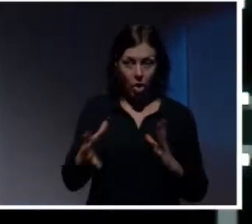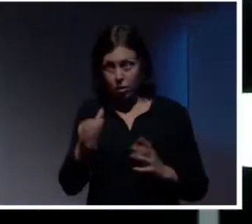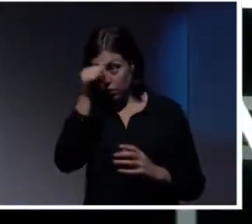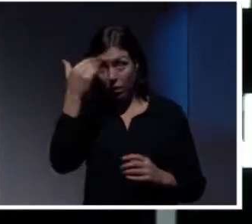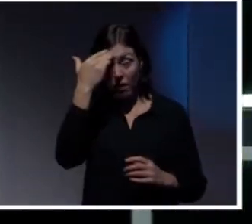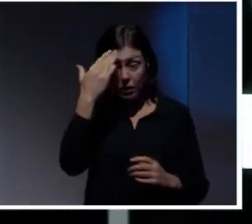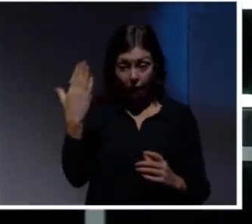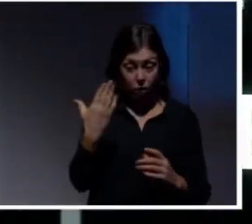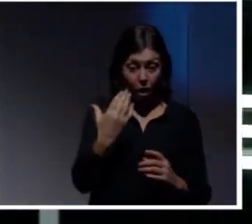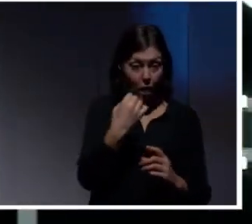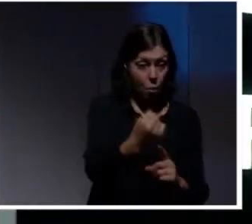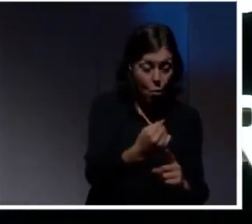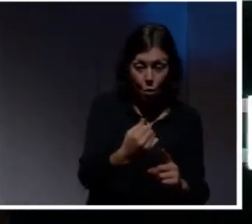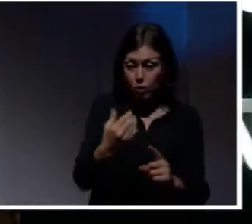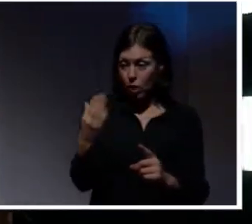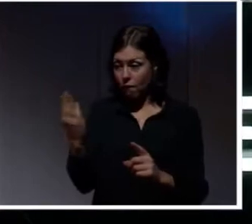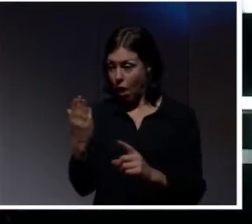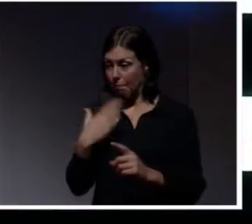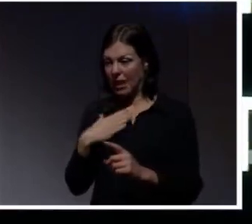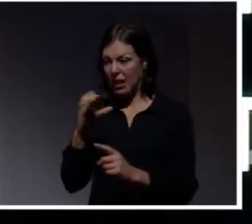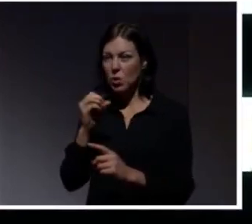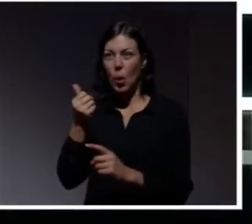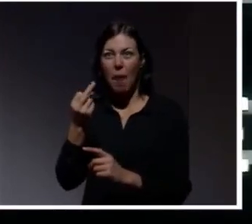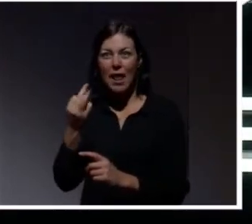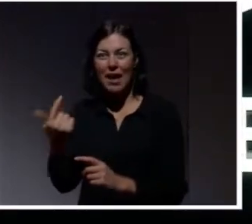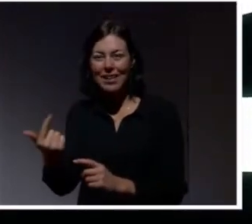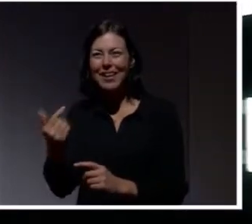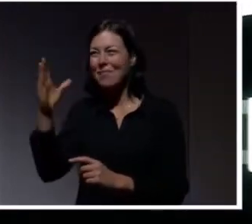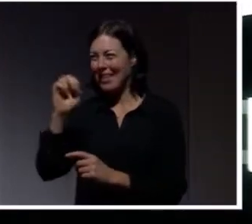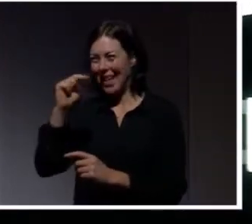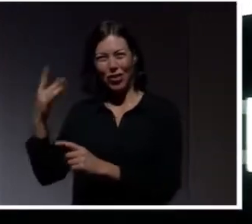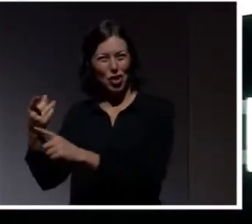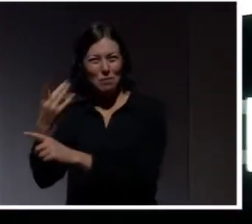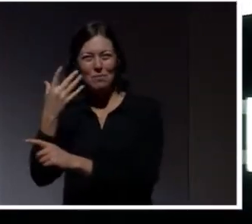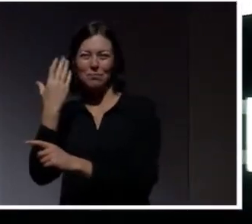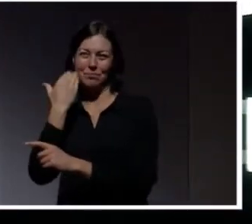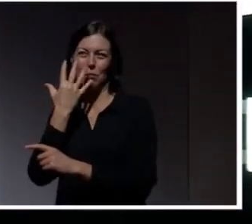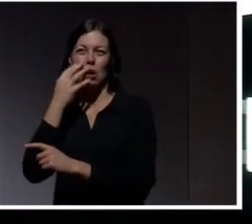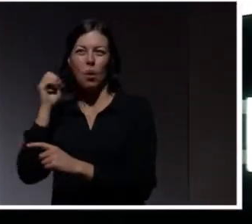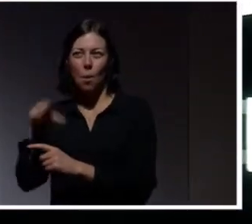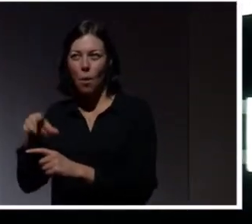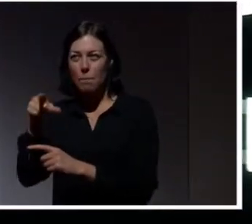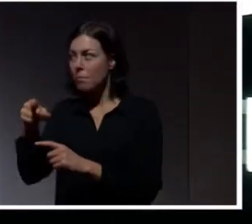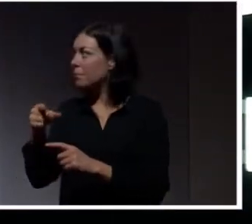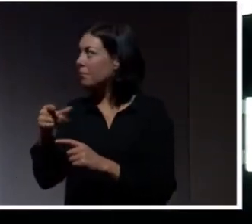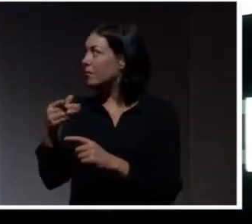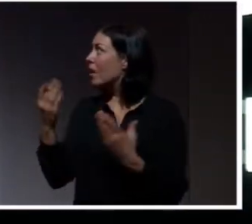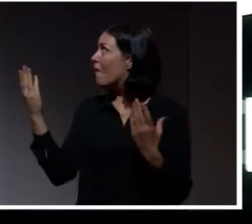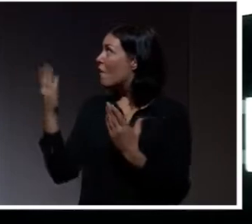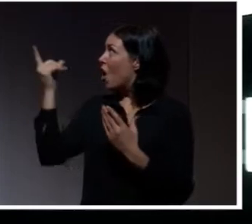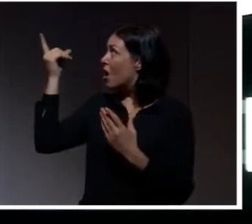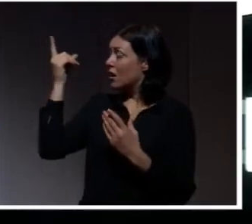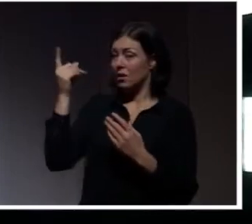hotet och var har jag mina sårbarheter? Jag menar, Jenny var ju väldigt mycket inne på det här. Det som vi har här emellan är ju ganska